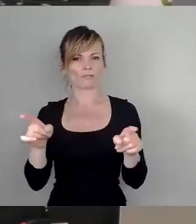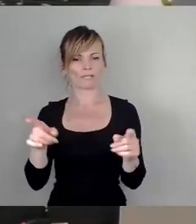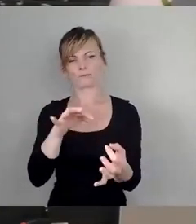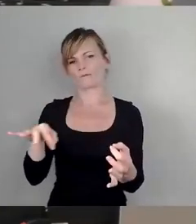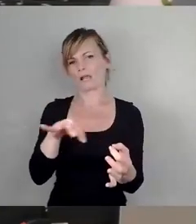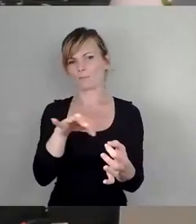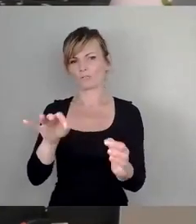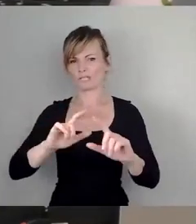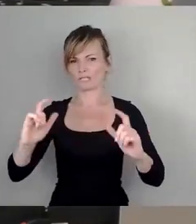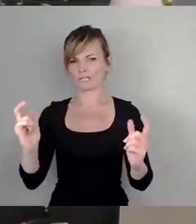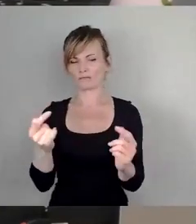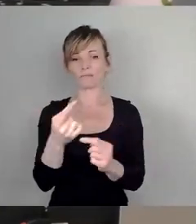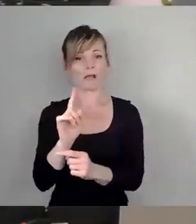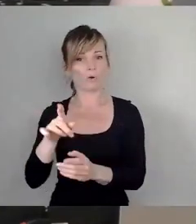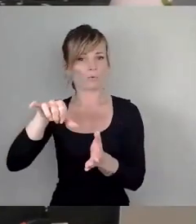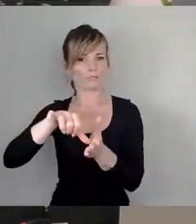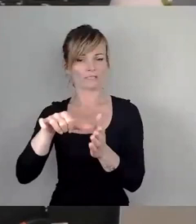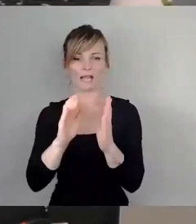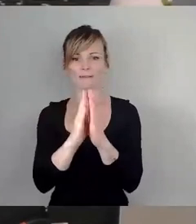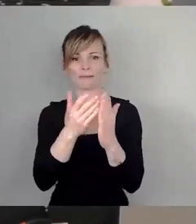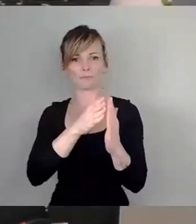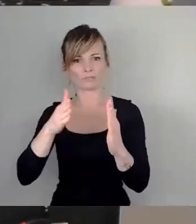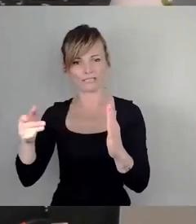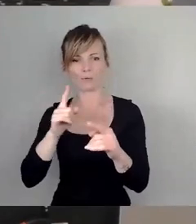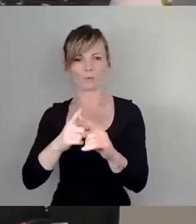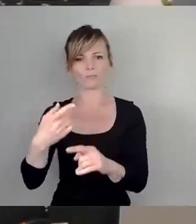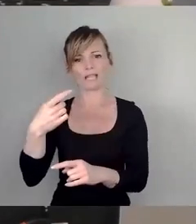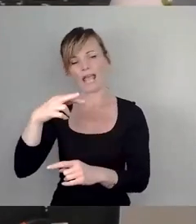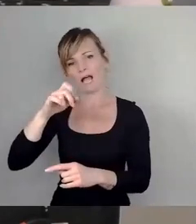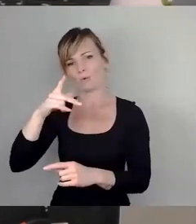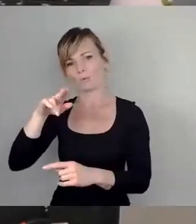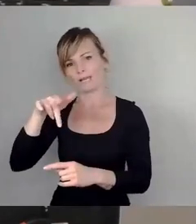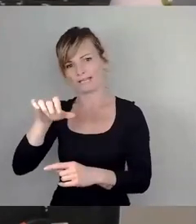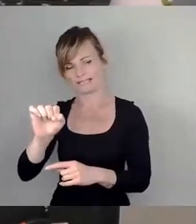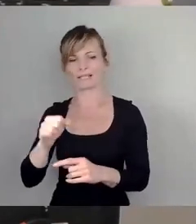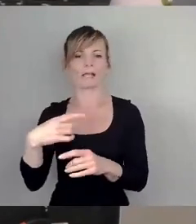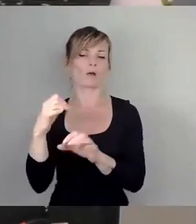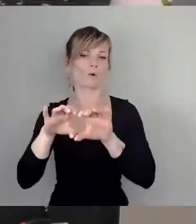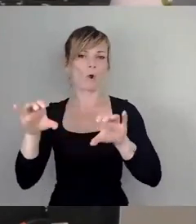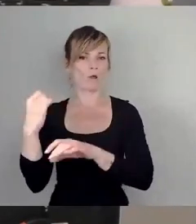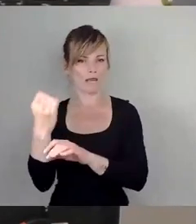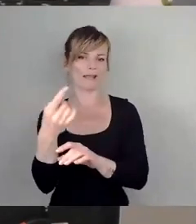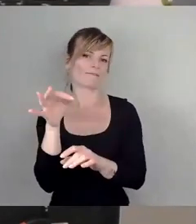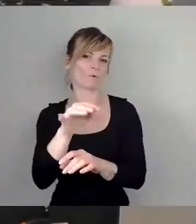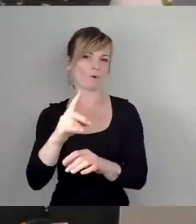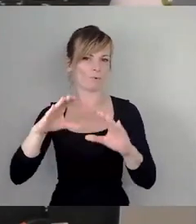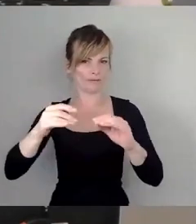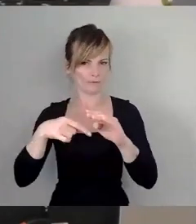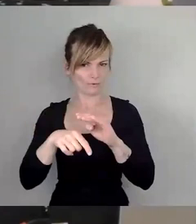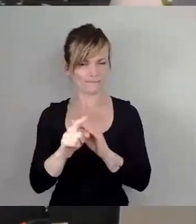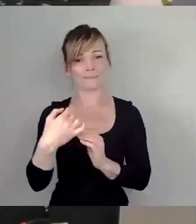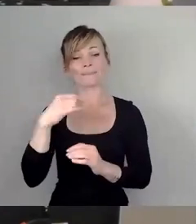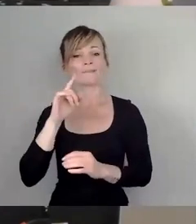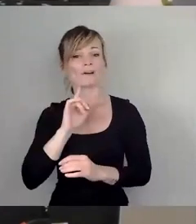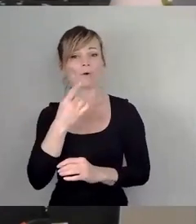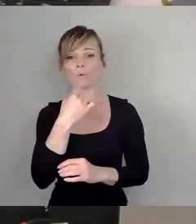aber auch der Zentralbibliothek und der Herkuleskeule. Frauke Roth als Intendantin, sie hat es schon selbst gesagt, versucht seit vielen Jahren